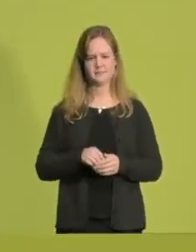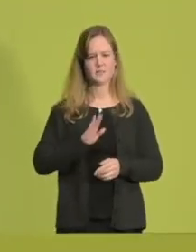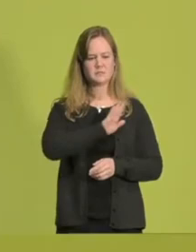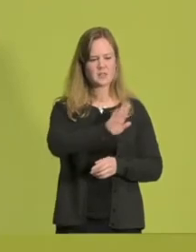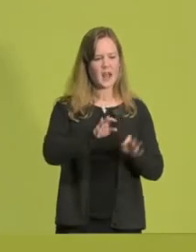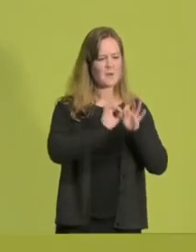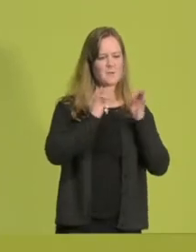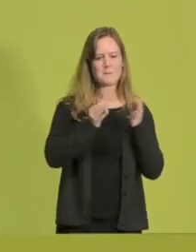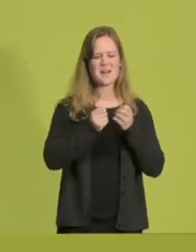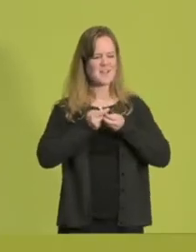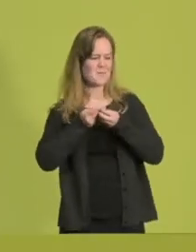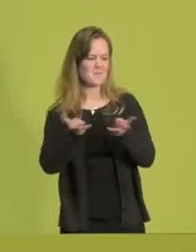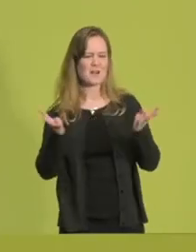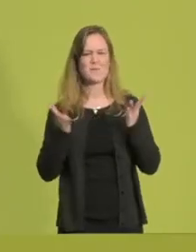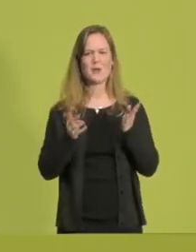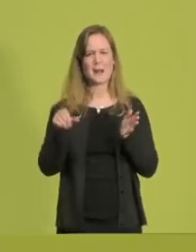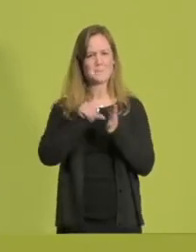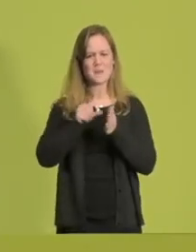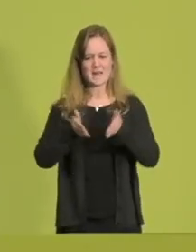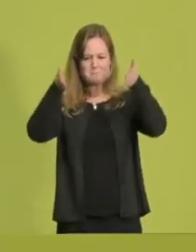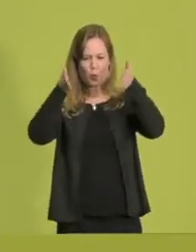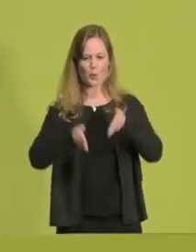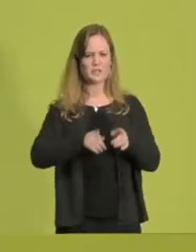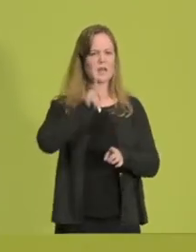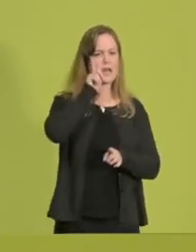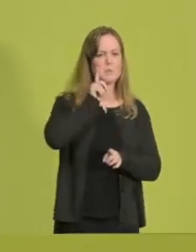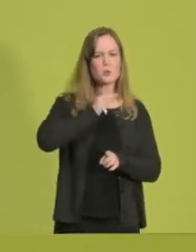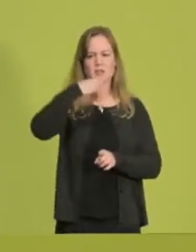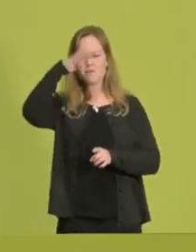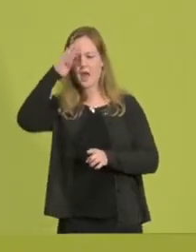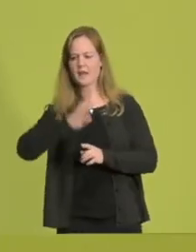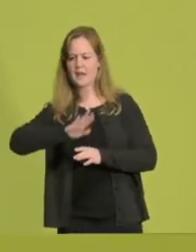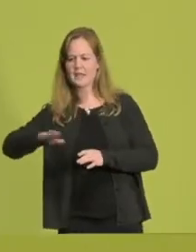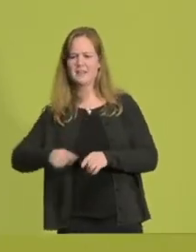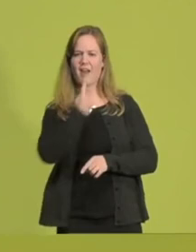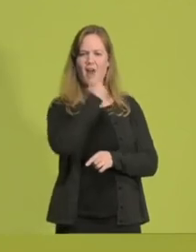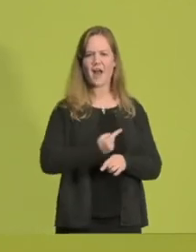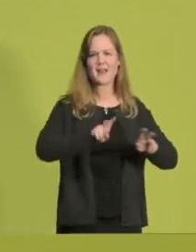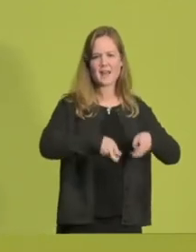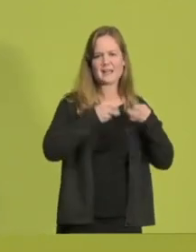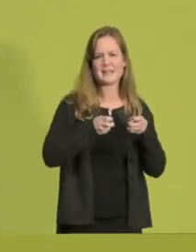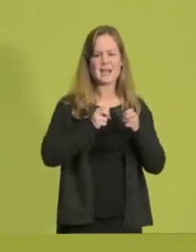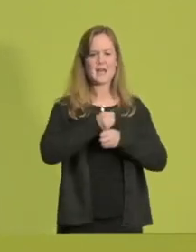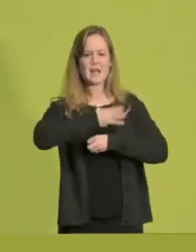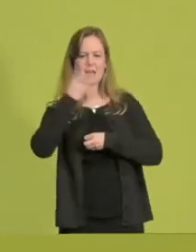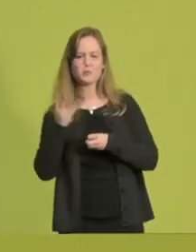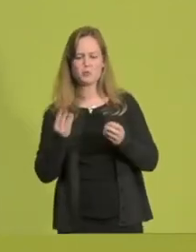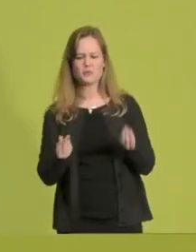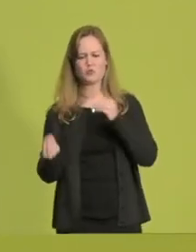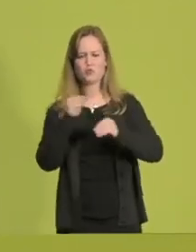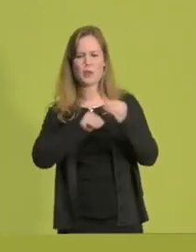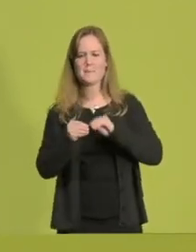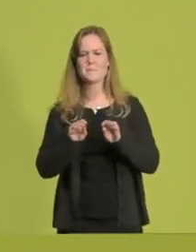ihrer Vielfalt in den Mittelpunkt von Politik. Ganz gleich, ob wir Mutter, Vater, Kinder, Alleinerziehende, Patchworkfamilien, Regenbogenfamilien, Pflegefamilien